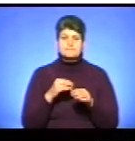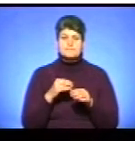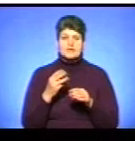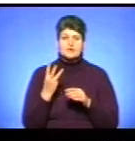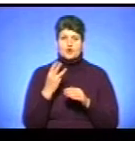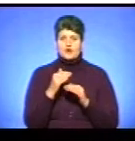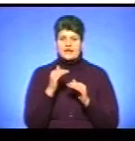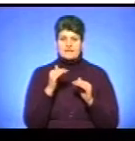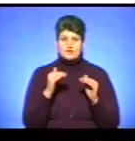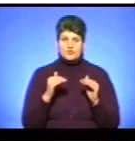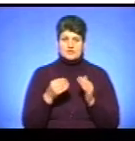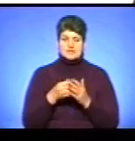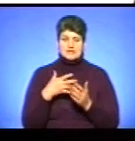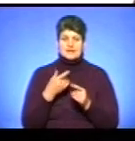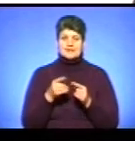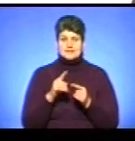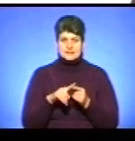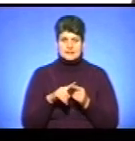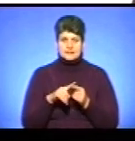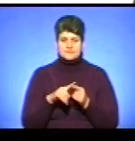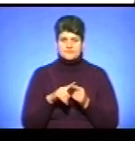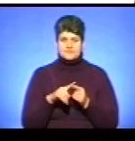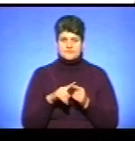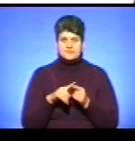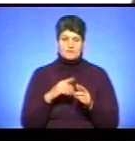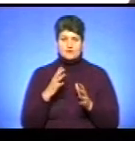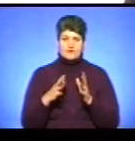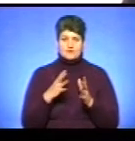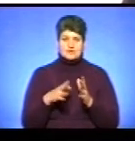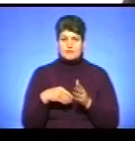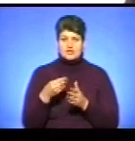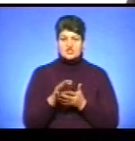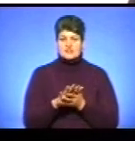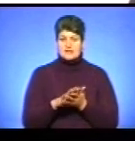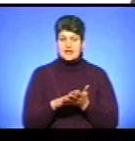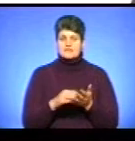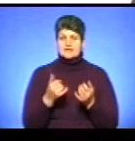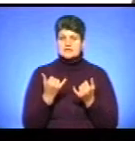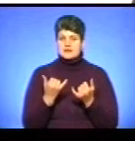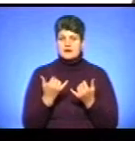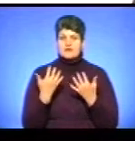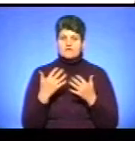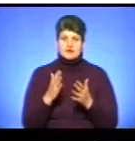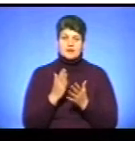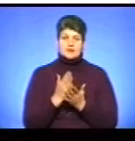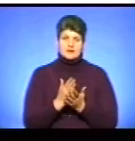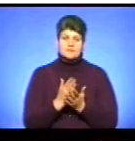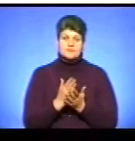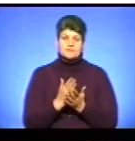Цей, скажімо так, пожвавішала подача заяв і відповідно зараз вже є